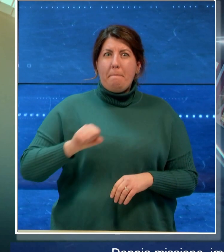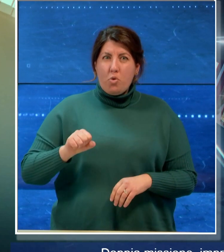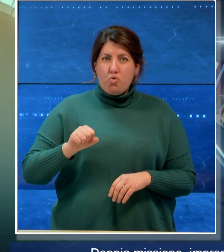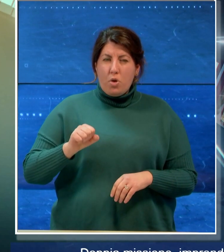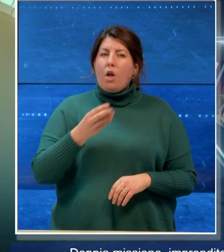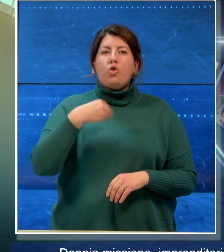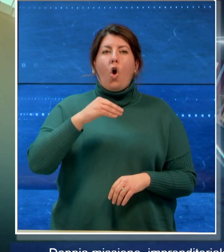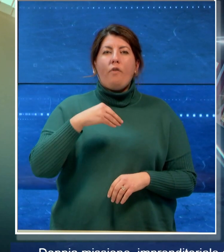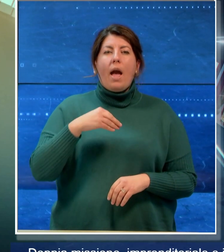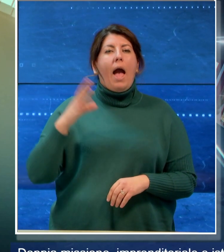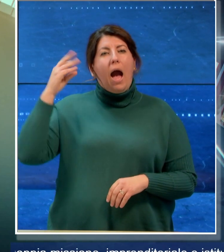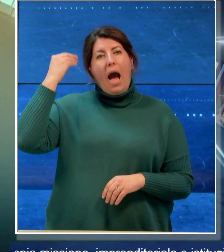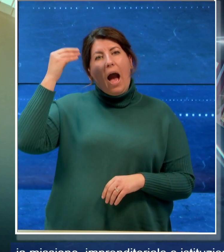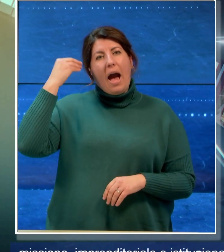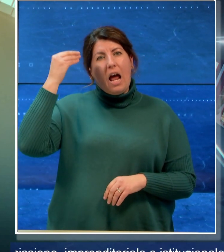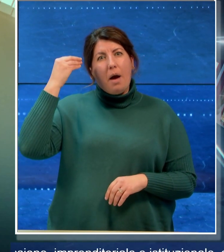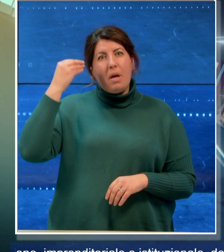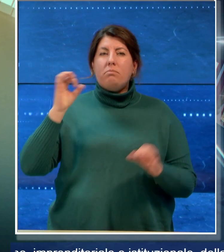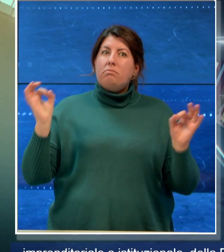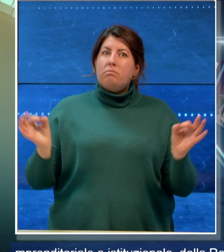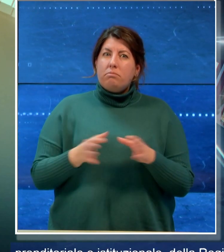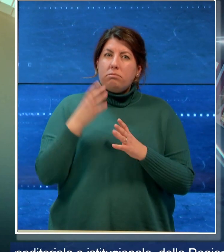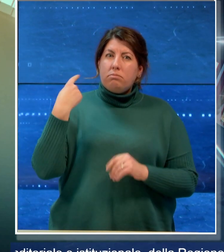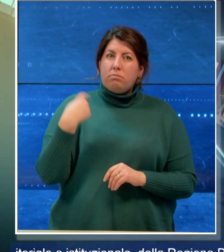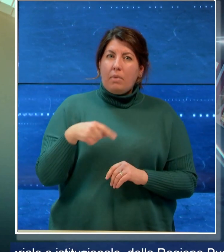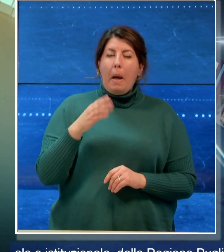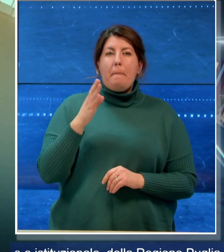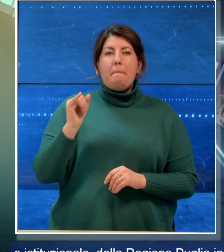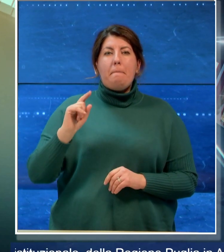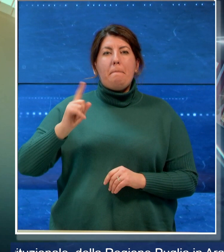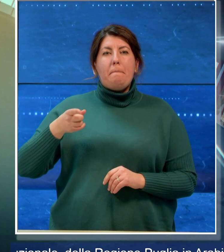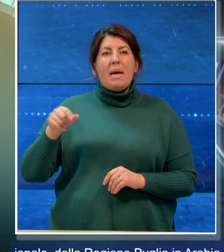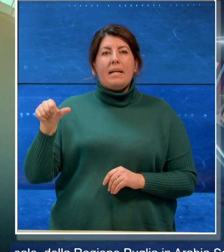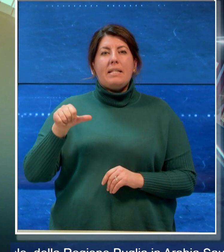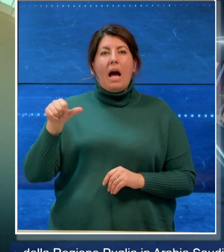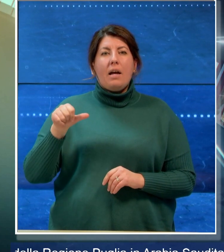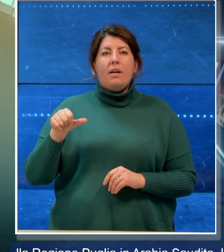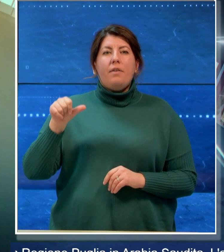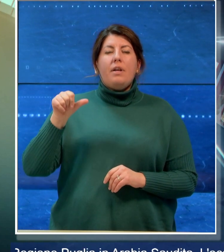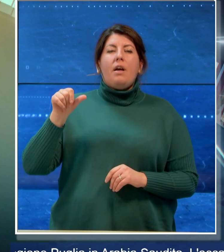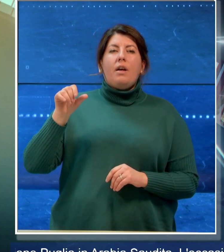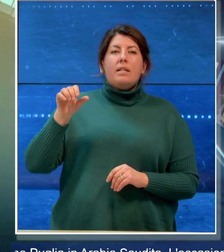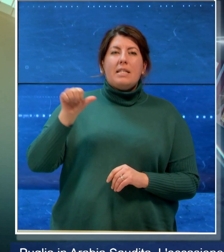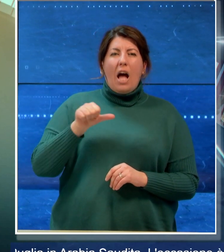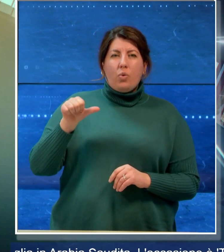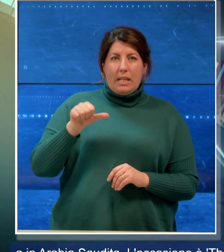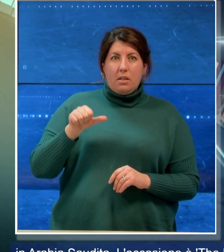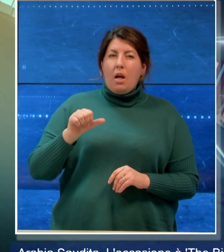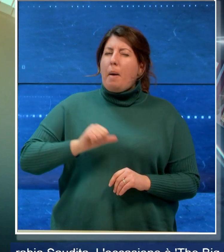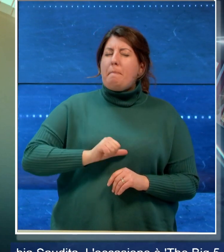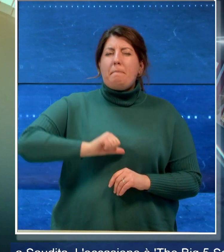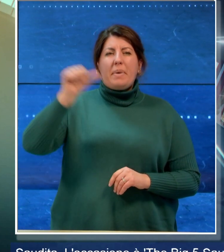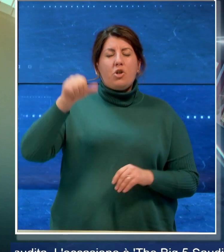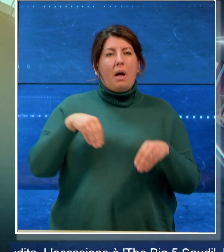Arabia Saudita l'occasione è The Big Five Saudi la principale fiera